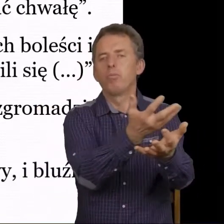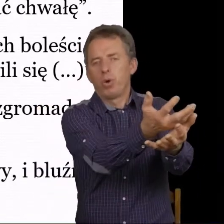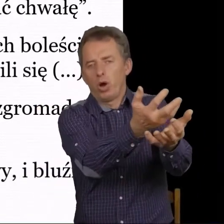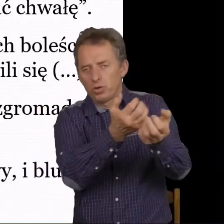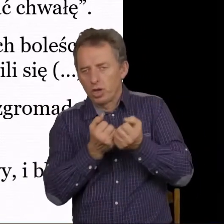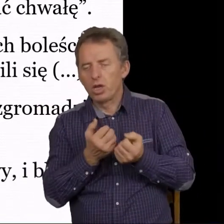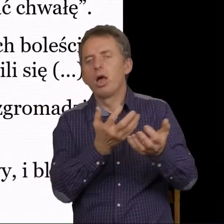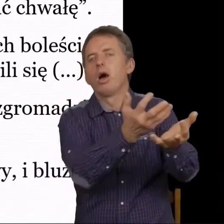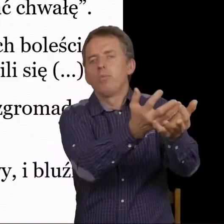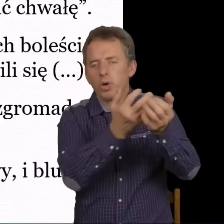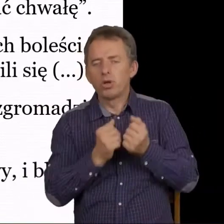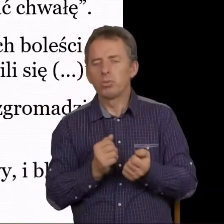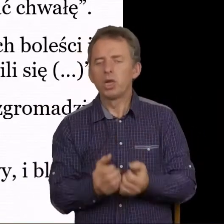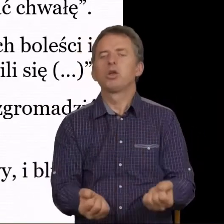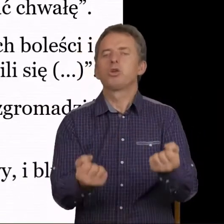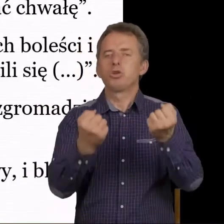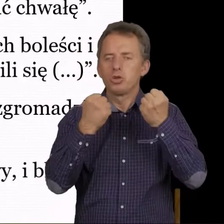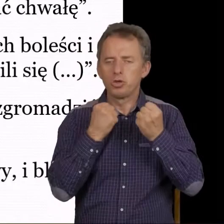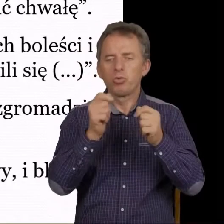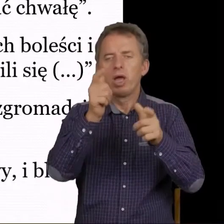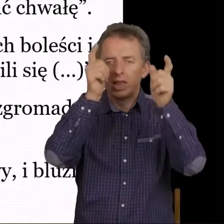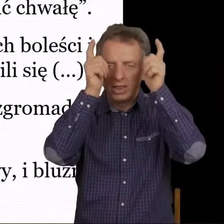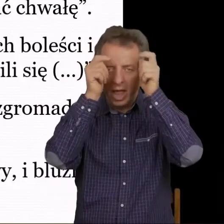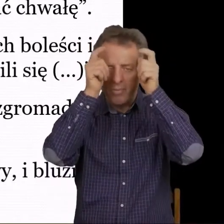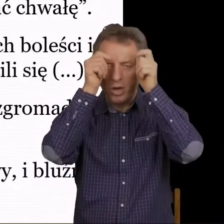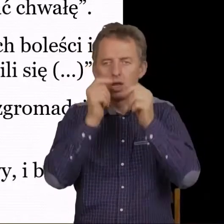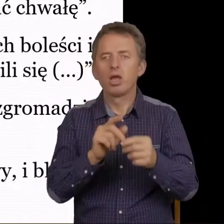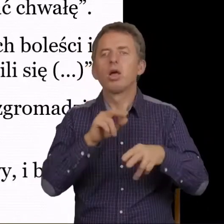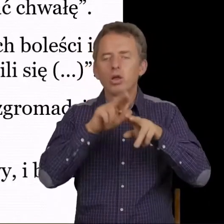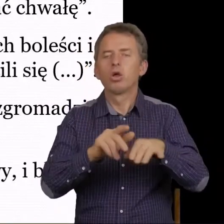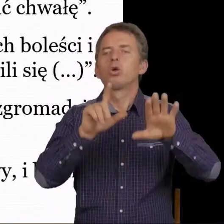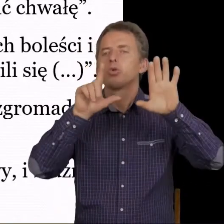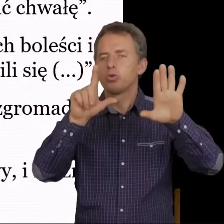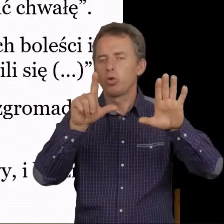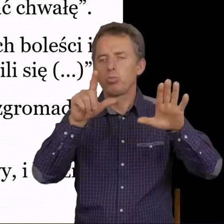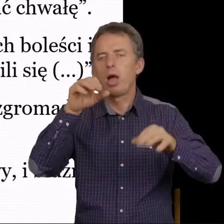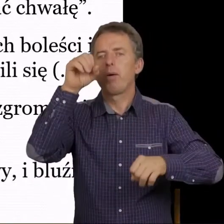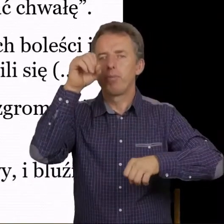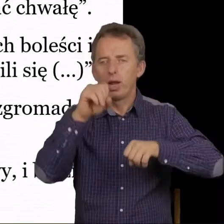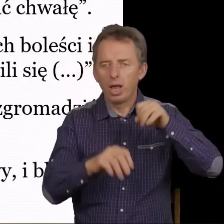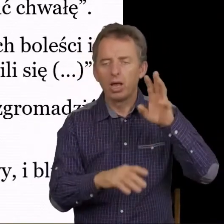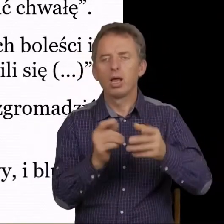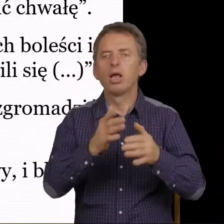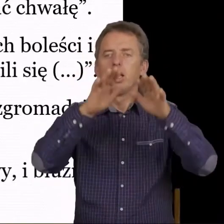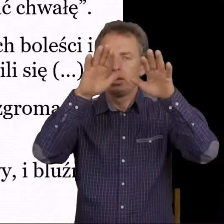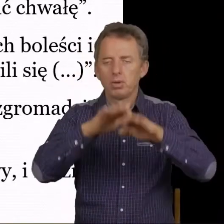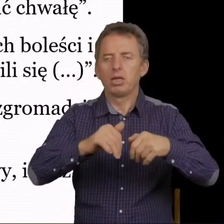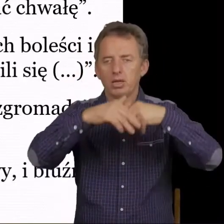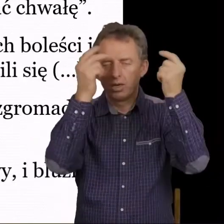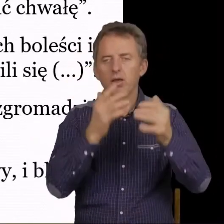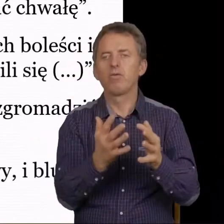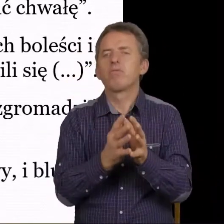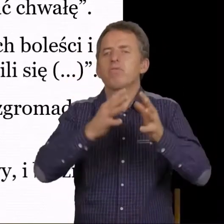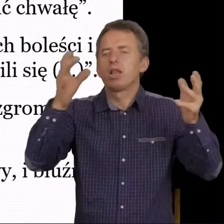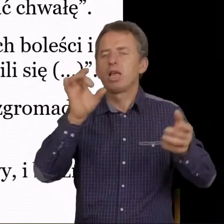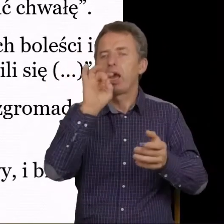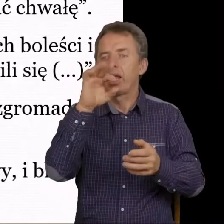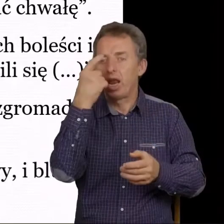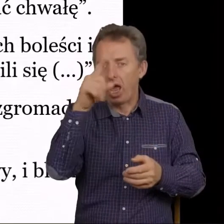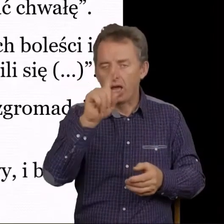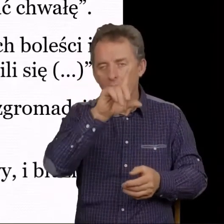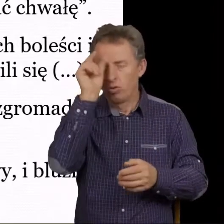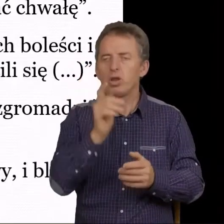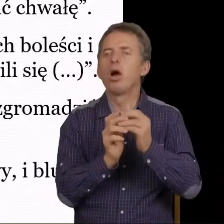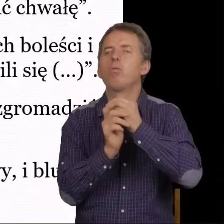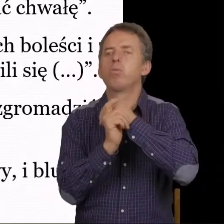pociągnięci przez siły demoniczne. I wreszcie siódma plaga. Kiedy spada z nieba ten wielki grad, ludzie